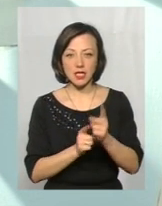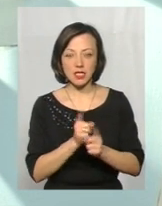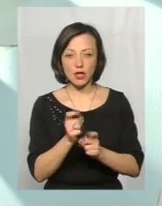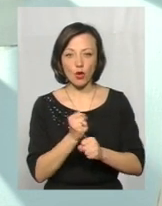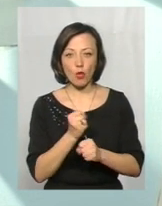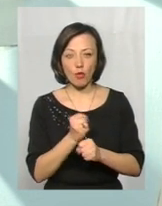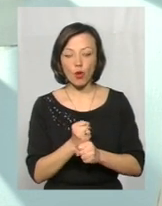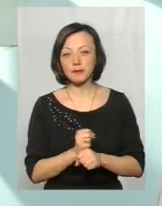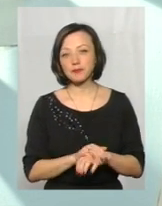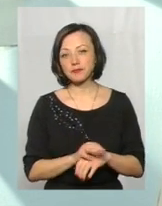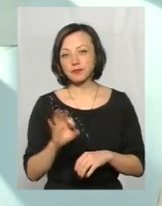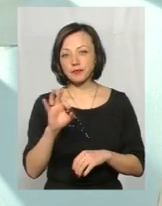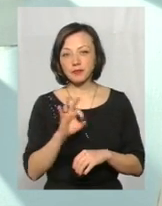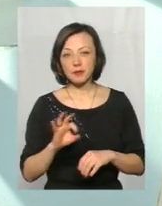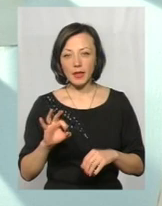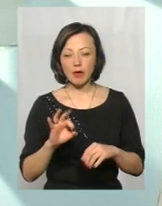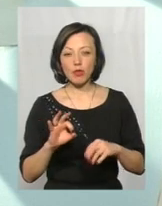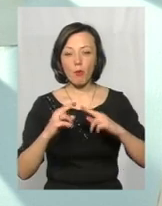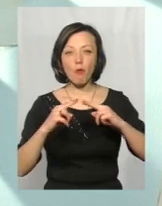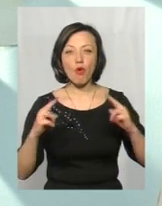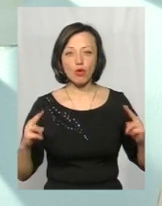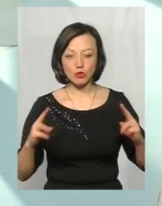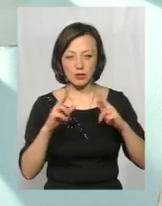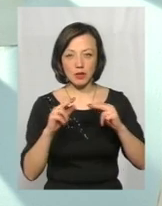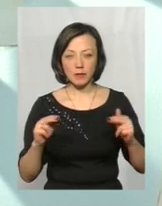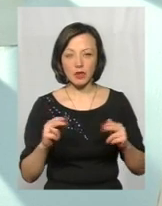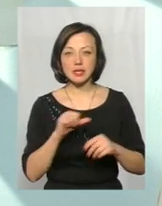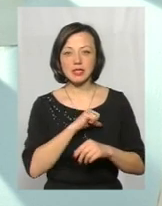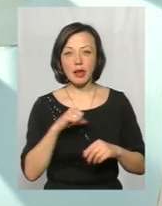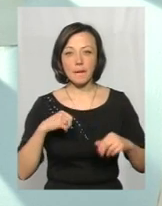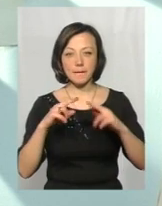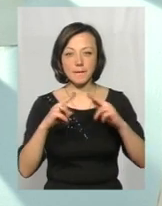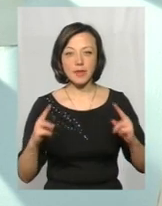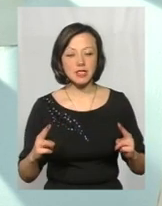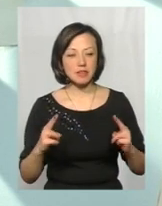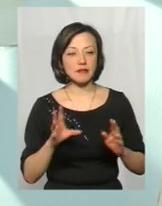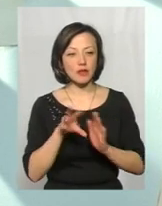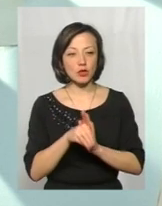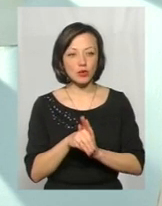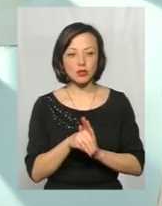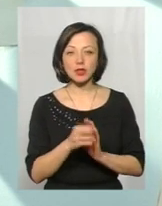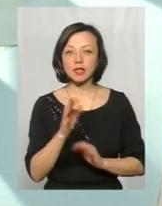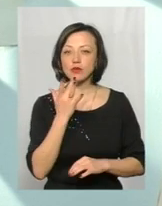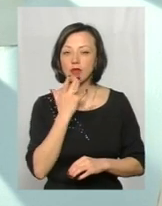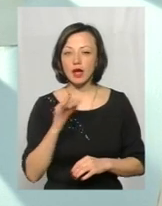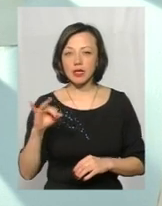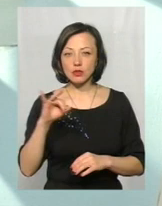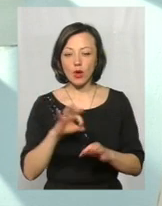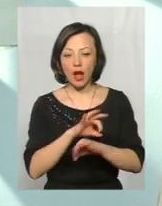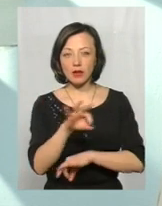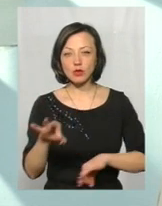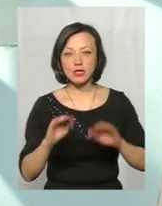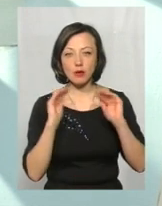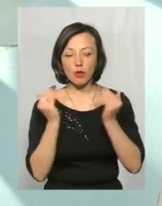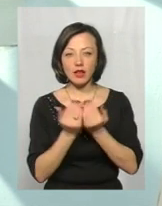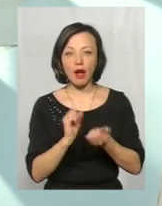Щодо замкового мосту, сам замковий міст відноситься до Національного історико-архітектурного заповідника